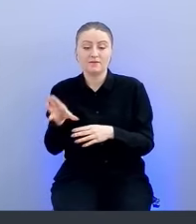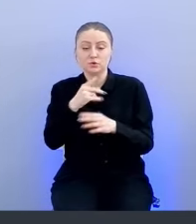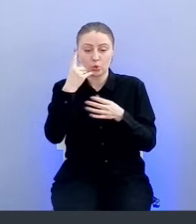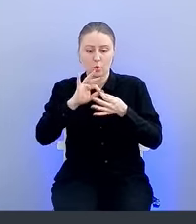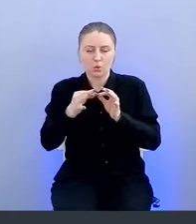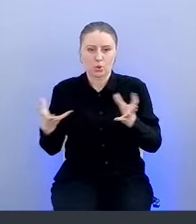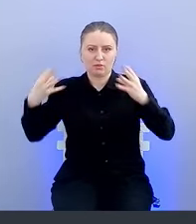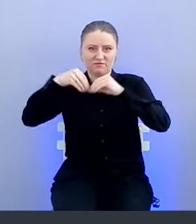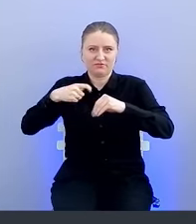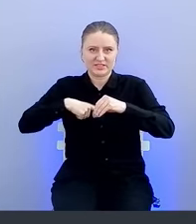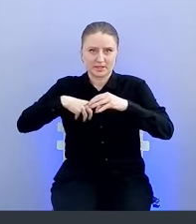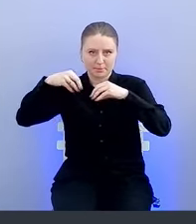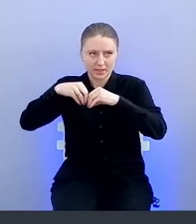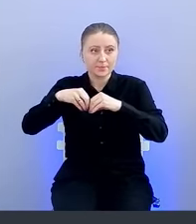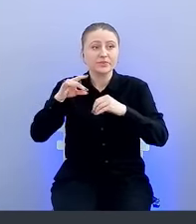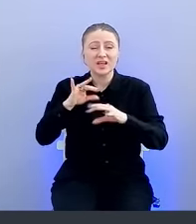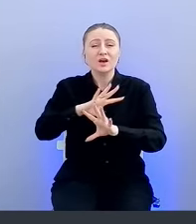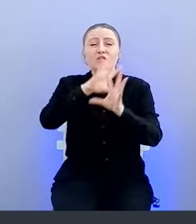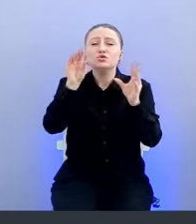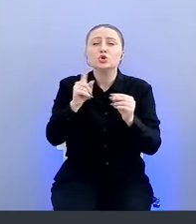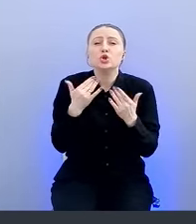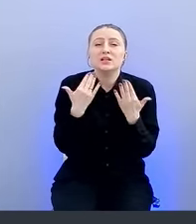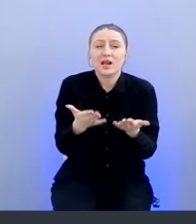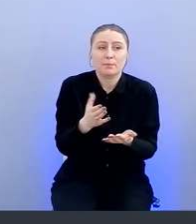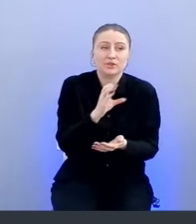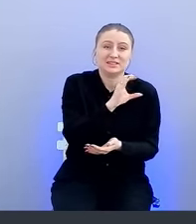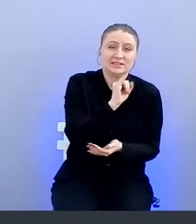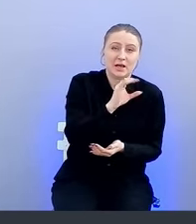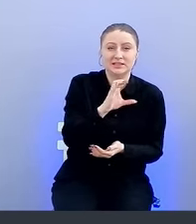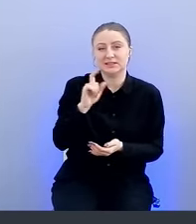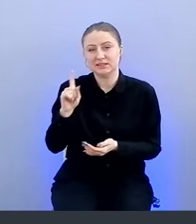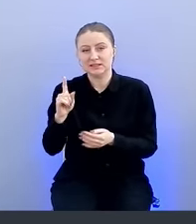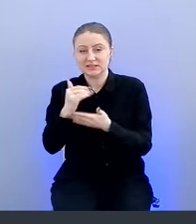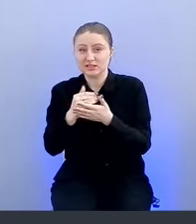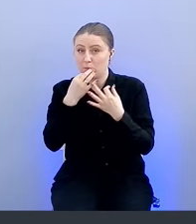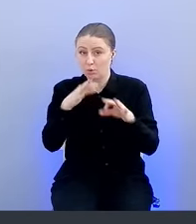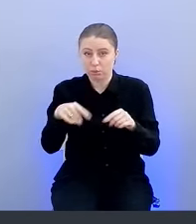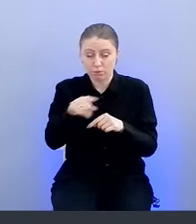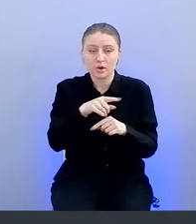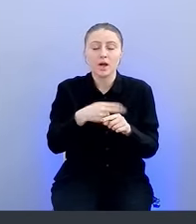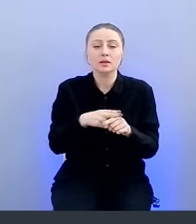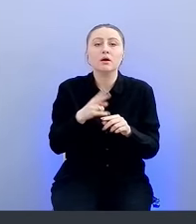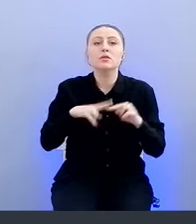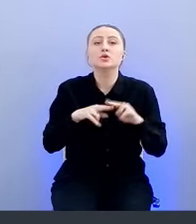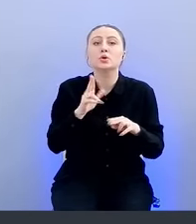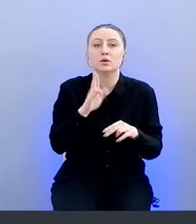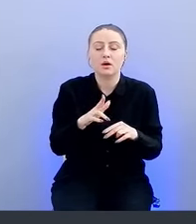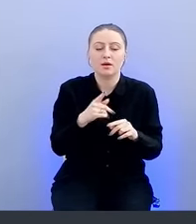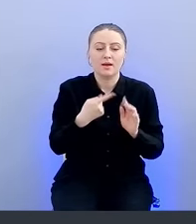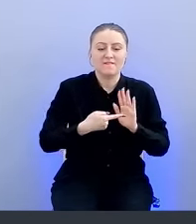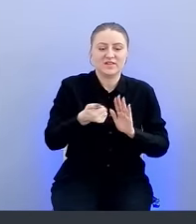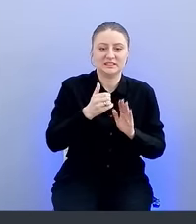и все, что требуется для CI, CD, системы любой, это настроить шаг, вызов системам